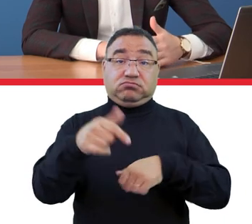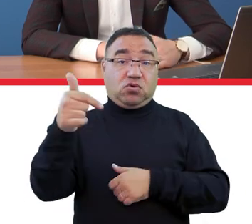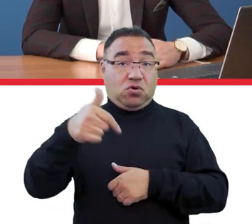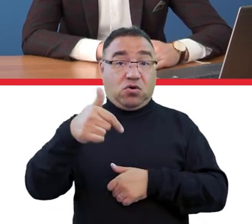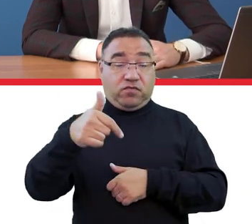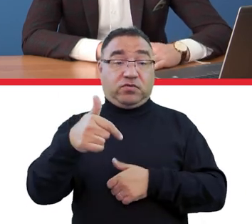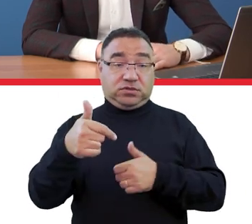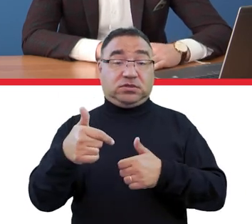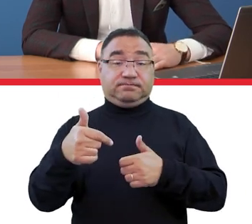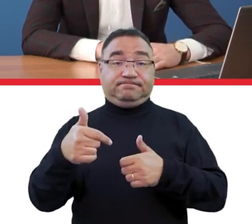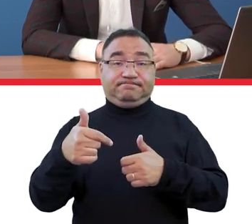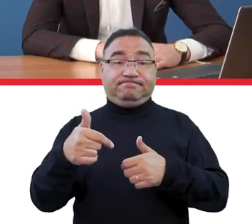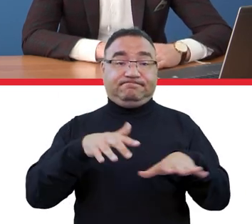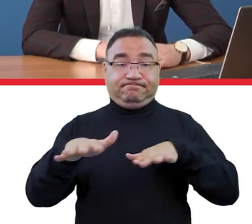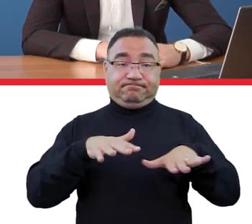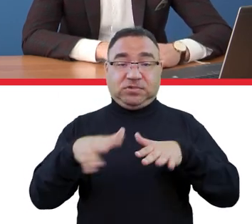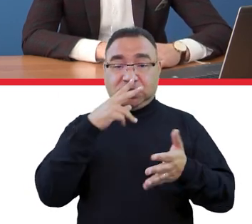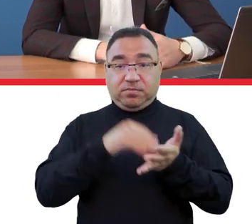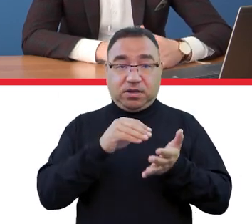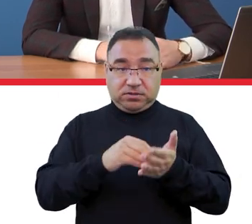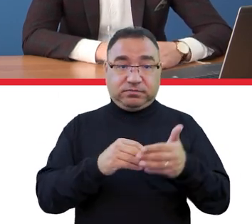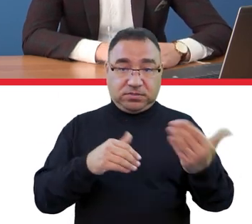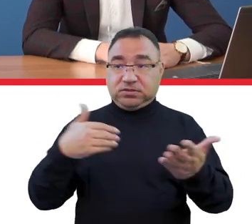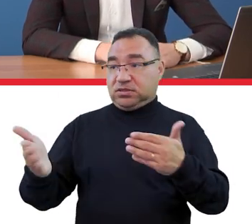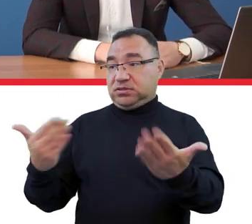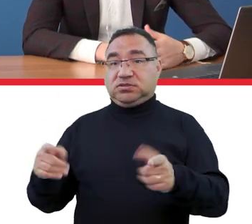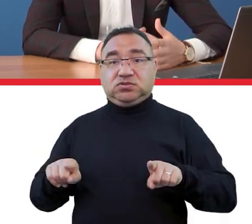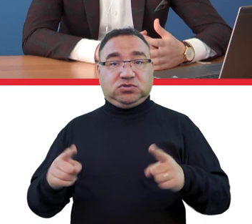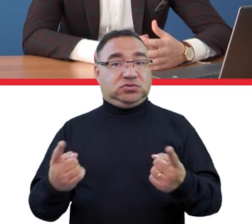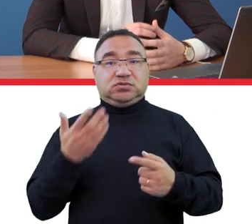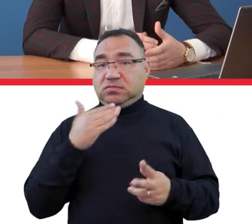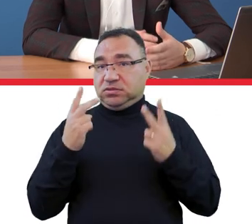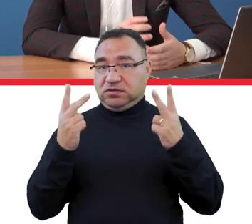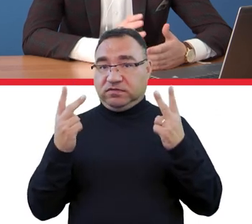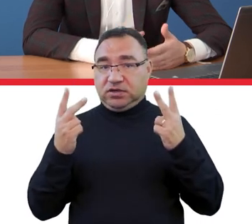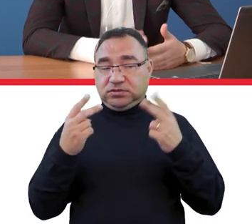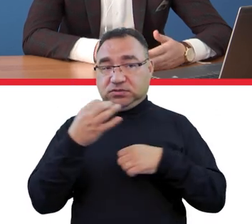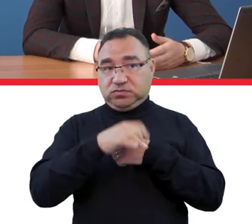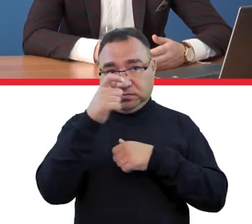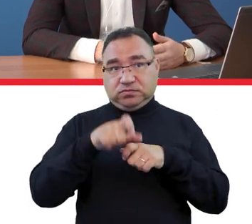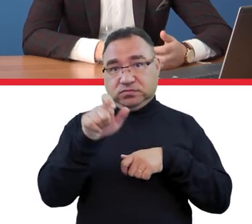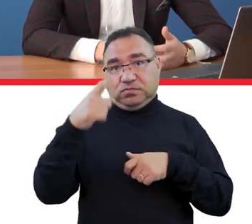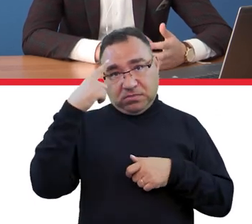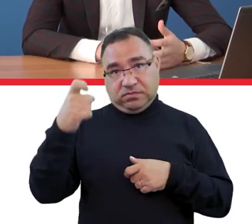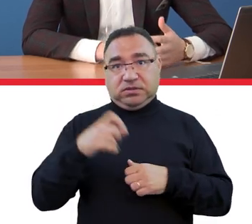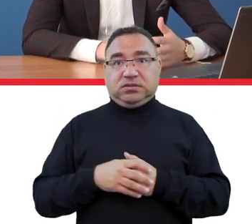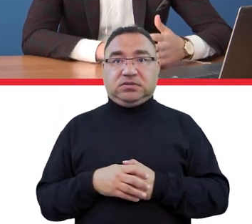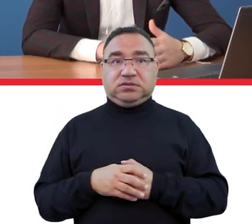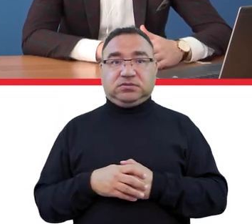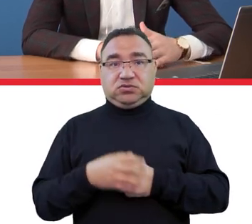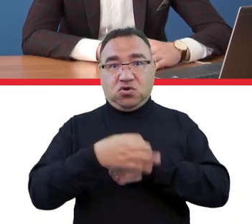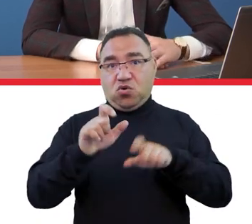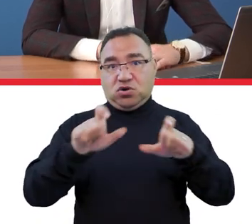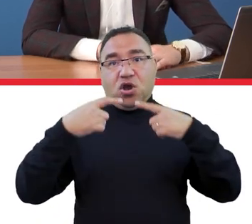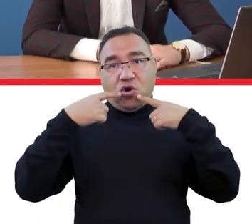obowiązek do tego aby miejsce odbywania praktyki dla studenta zorganizować co jest bardzo ważne drodzy studenci pamiętajcie o tym że to